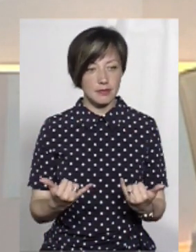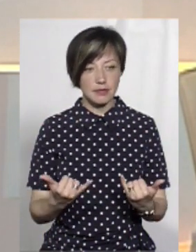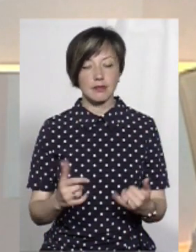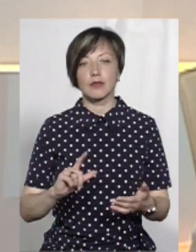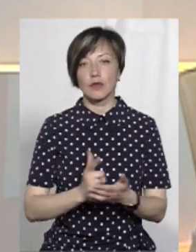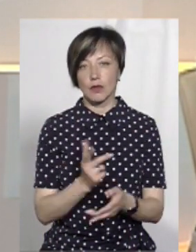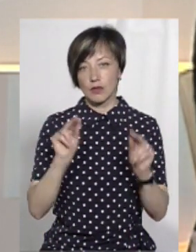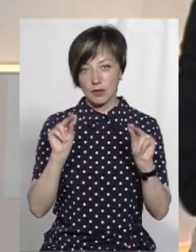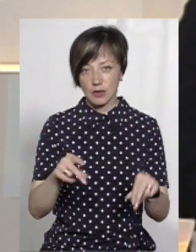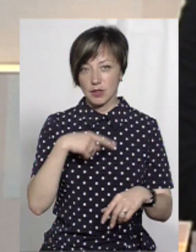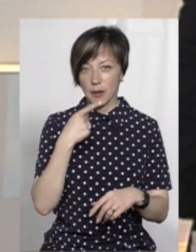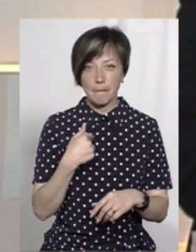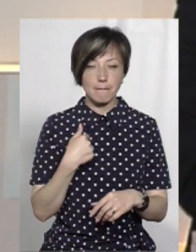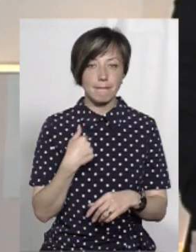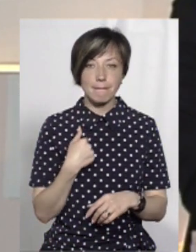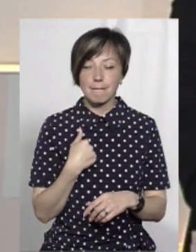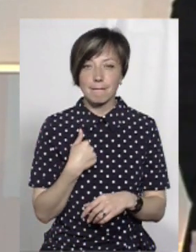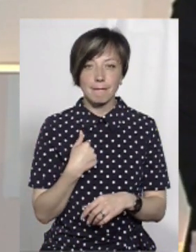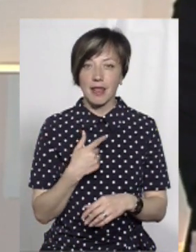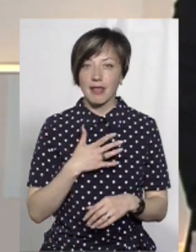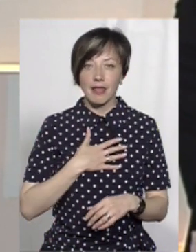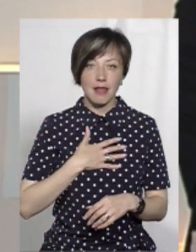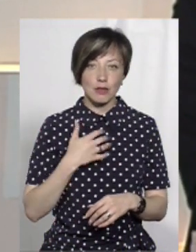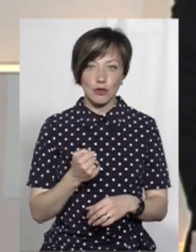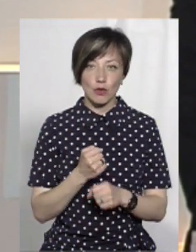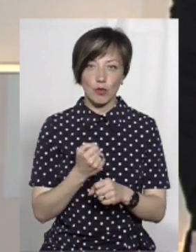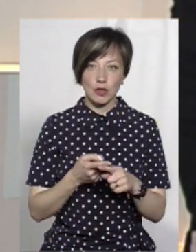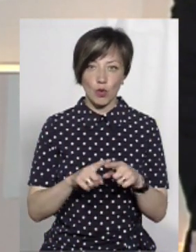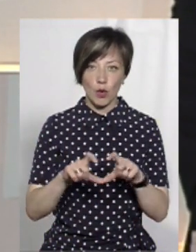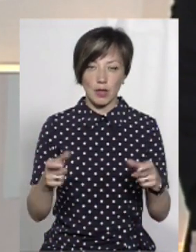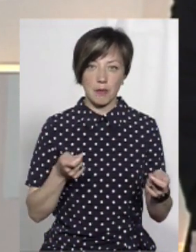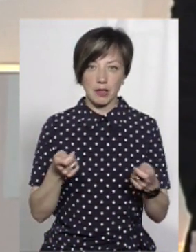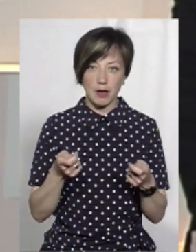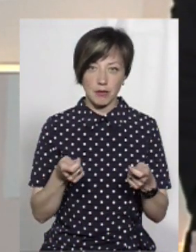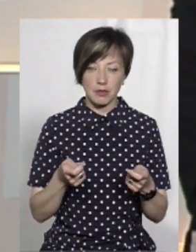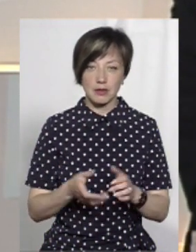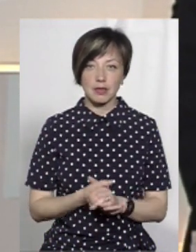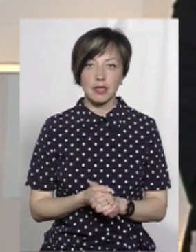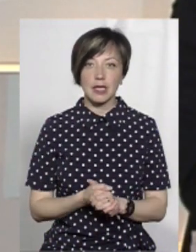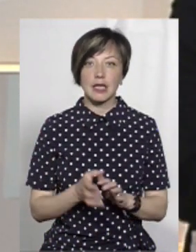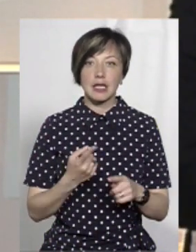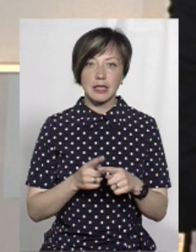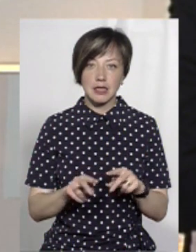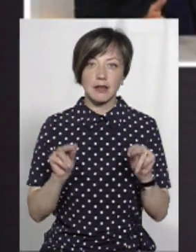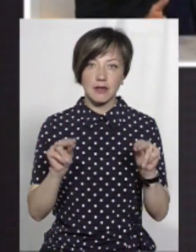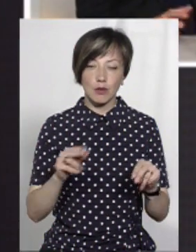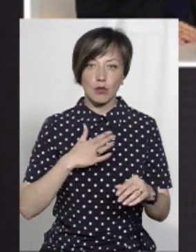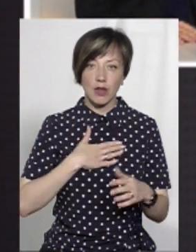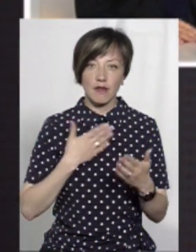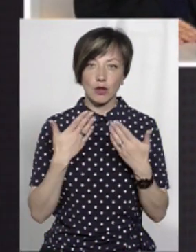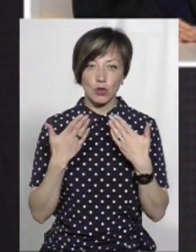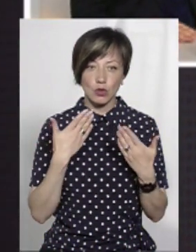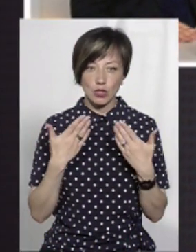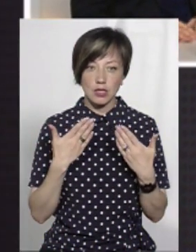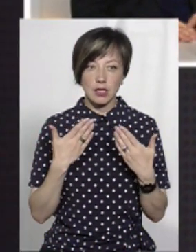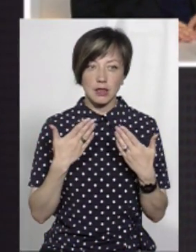знов таки, кажу відверто, що мене не задовільняє робота цього Департаменту і керівника цього Департамента. І це і відверте моє відношення,